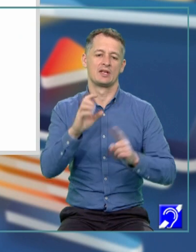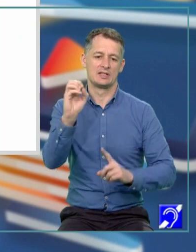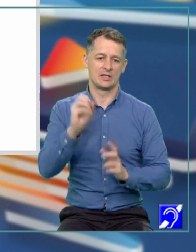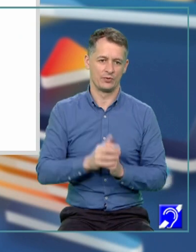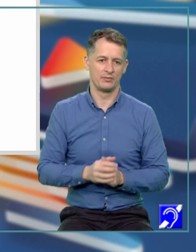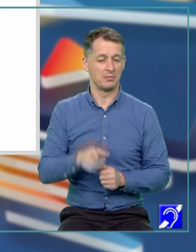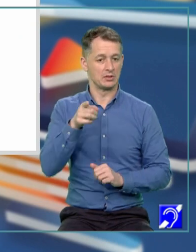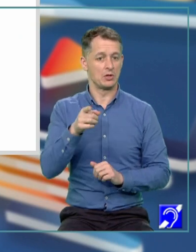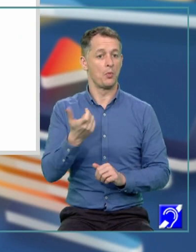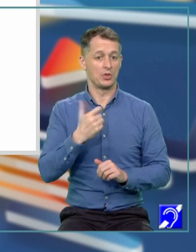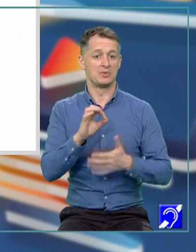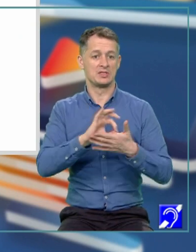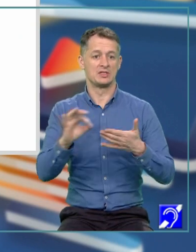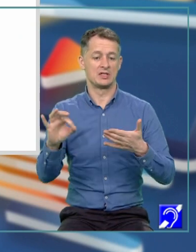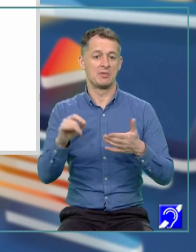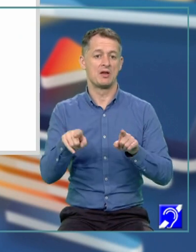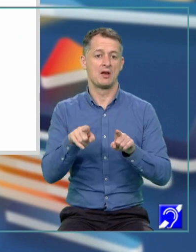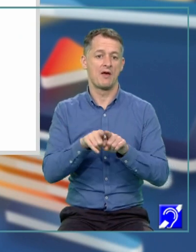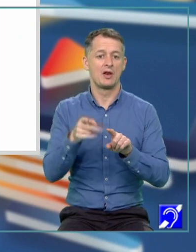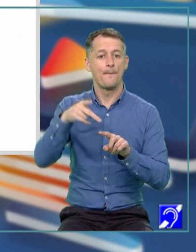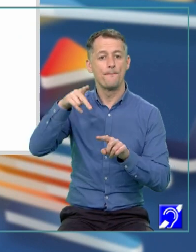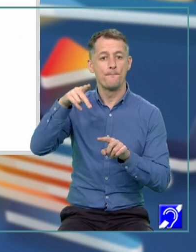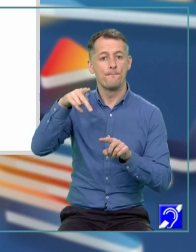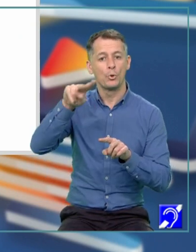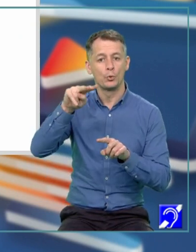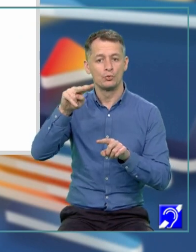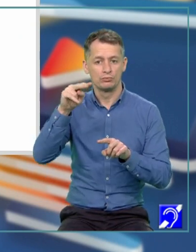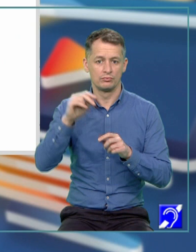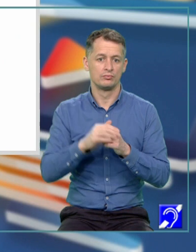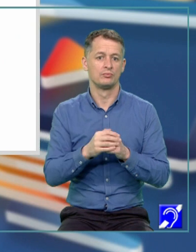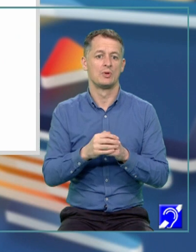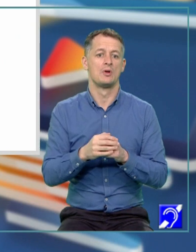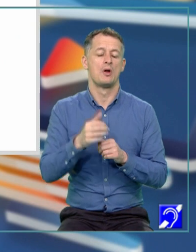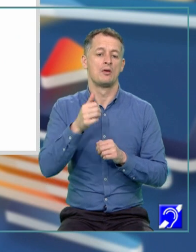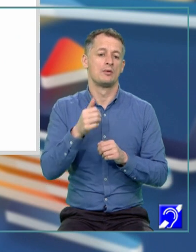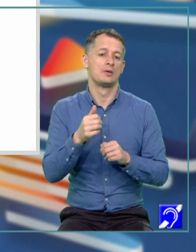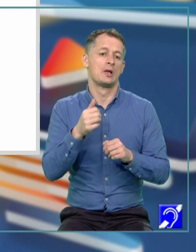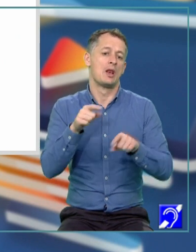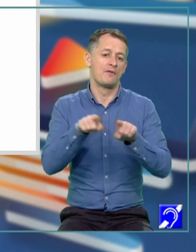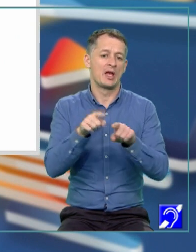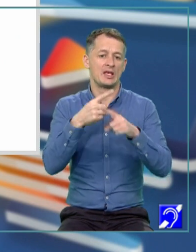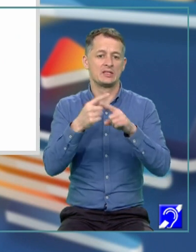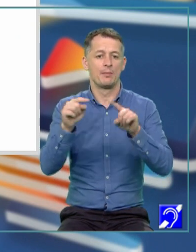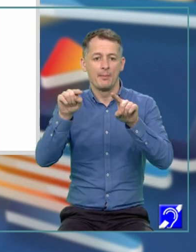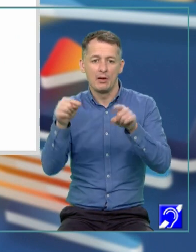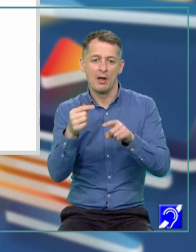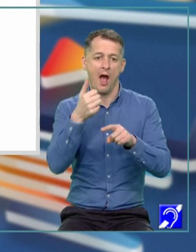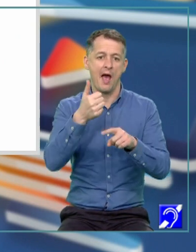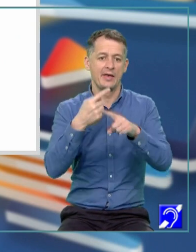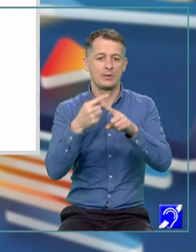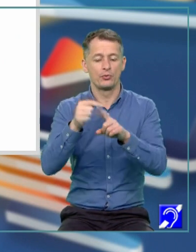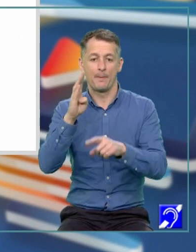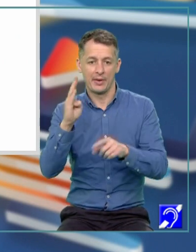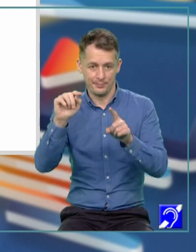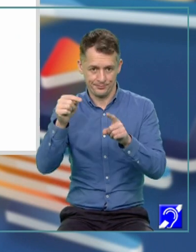aceasta putem scrie sub forma de produs, putem descompune AX pătrat plus BX ca fiind X pe lângă AX plus B.